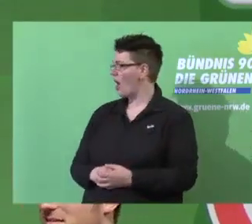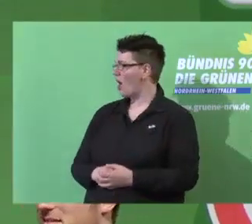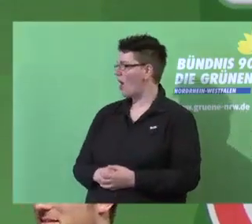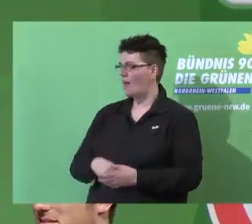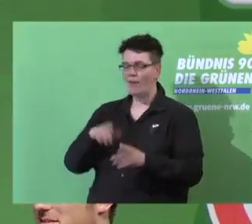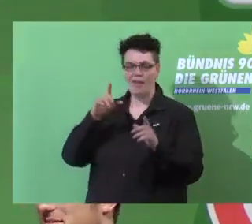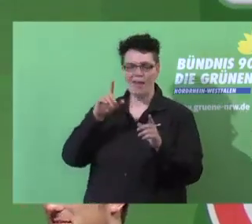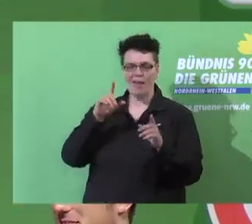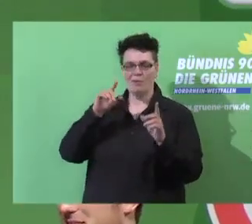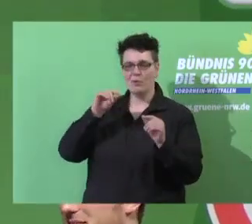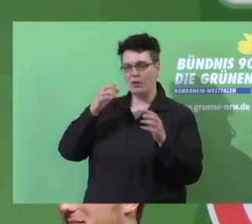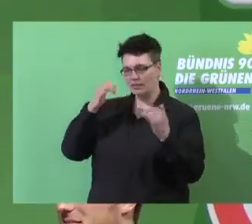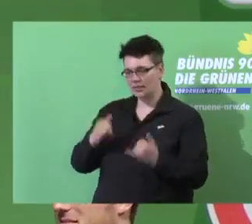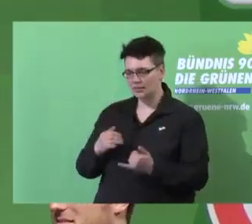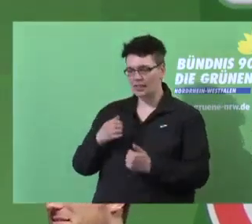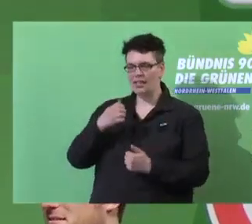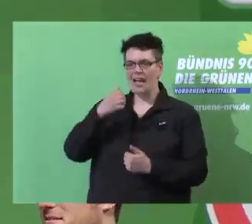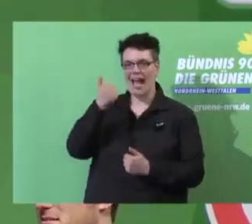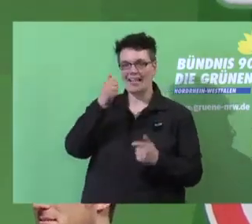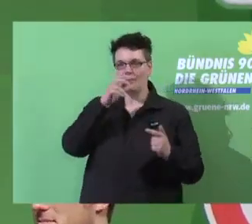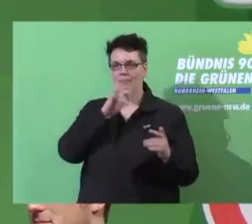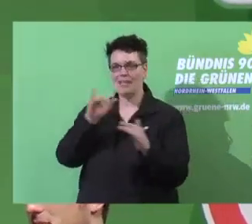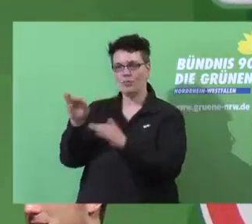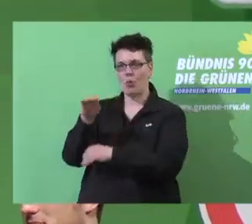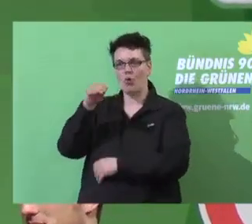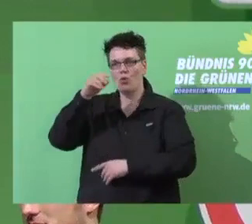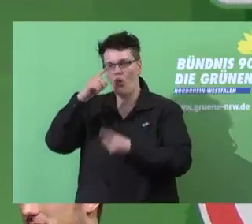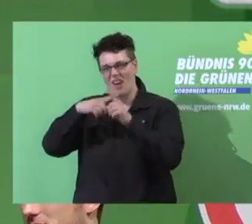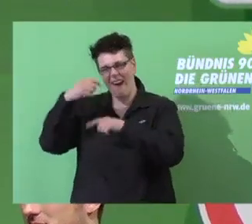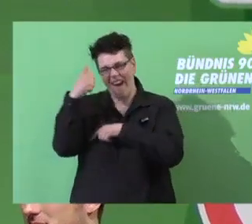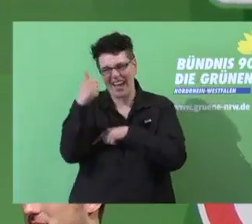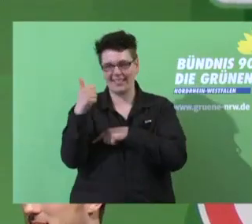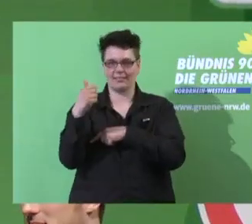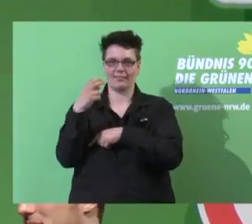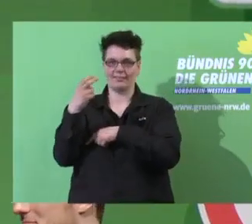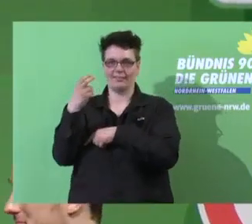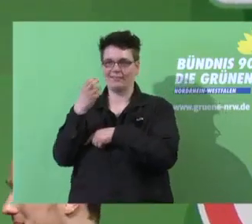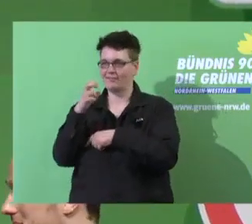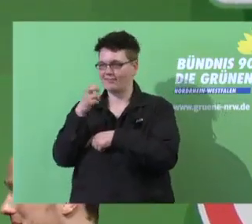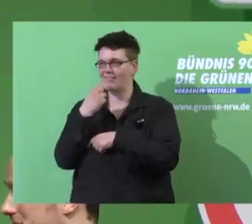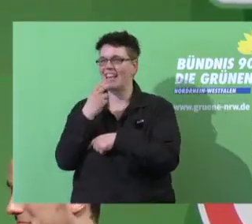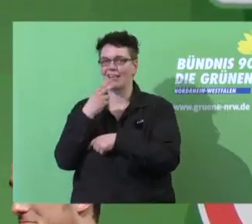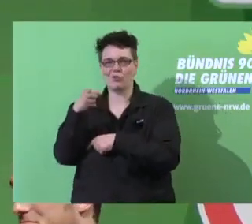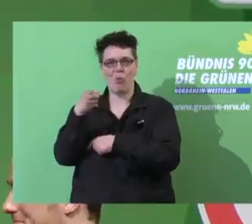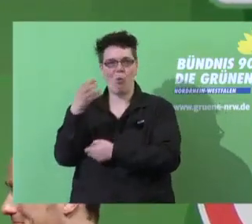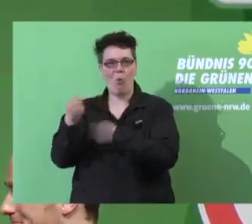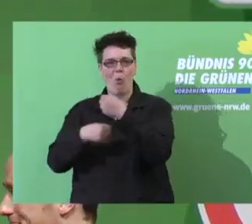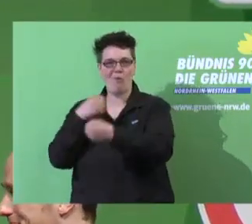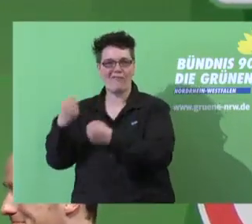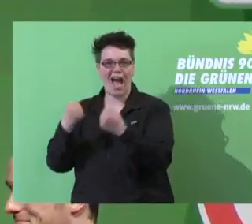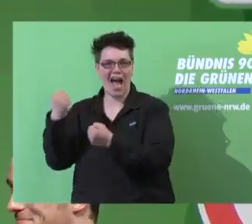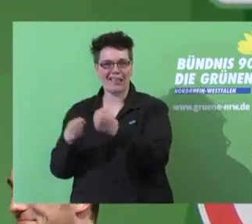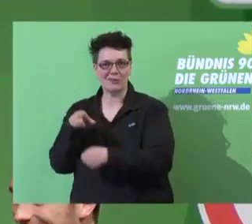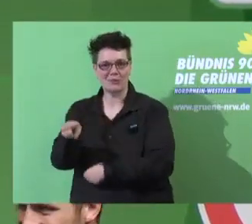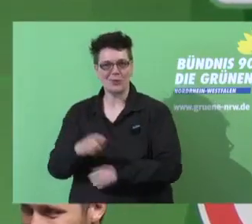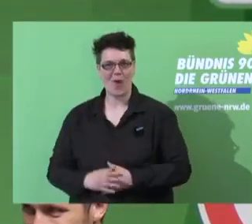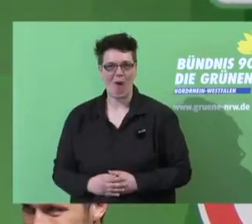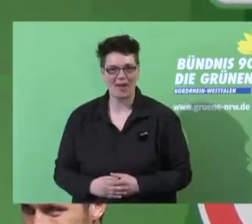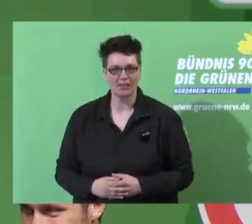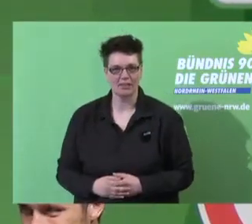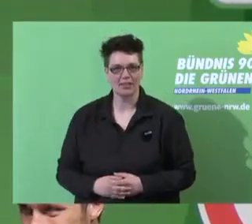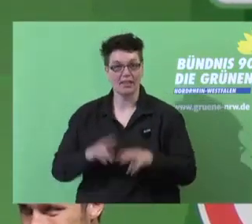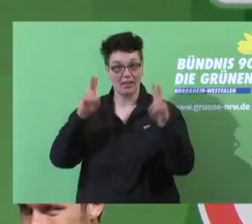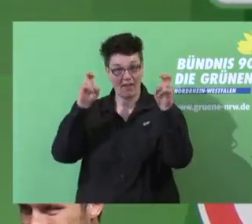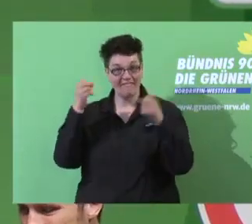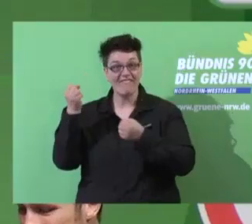Elektrofahrzeug. Die Bundesregierung kämpft ja seit Jahren dafür, eine Million Elektrofahrzeuge zu reden. Sie redet nie von einer Million Elektroautos